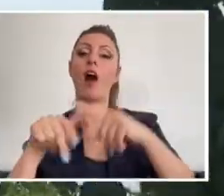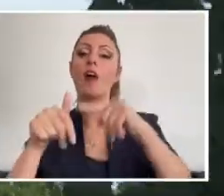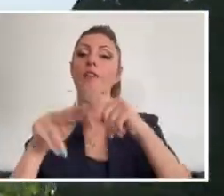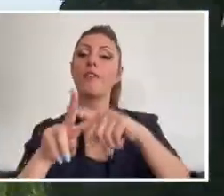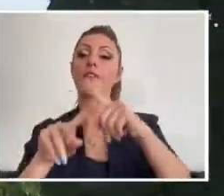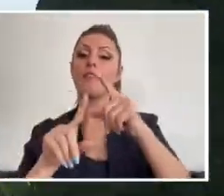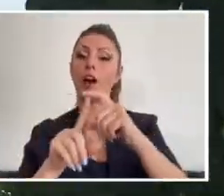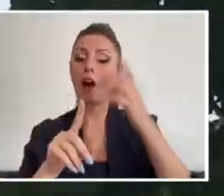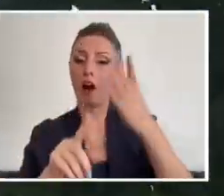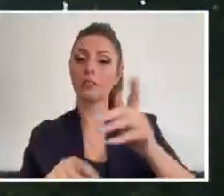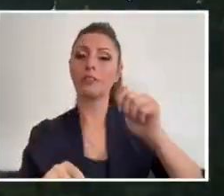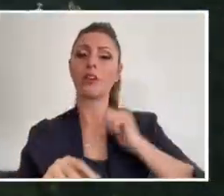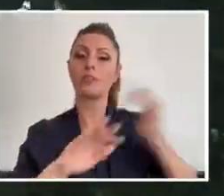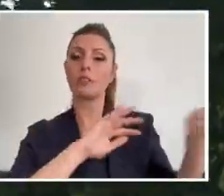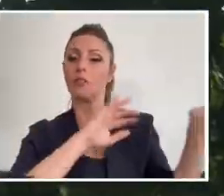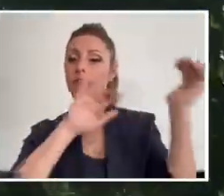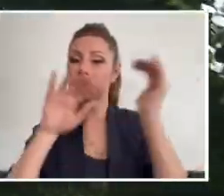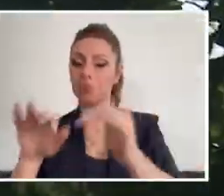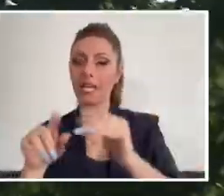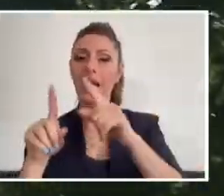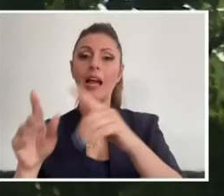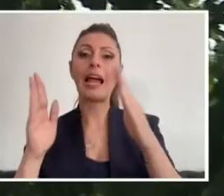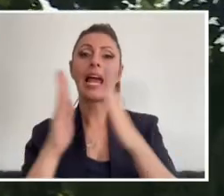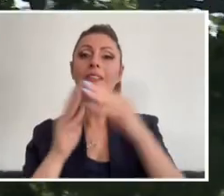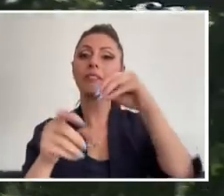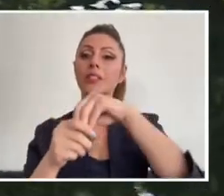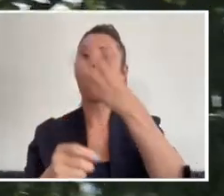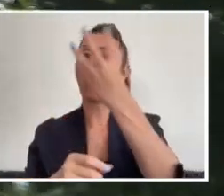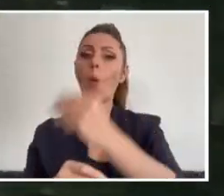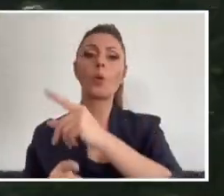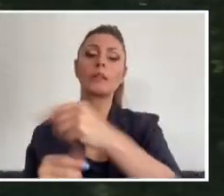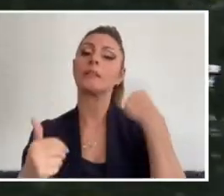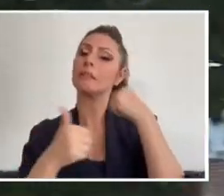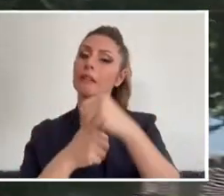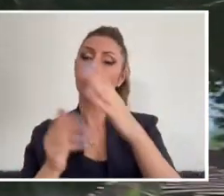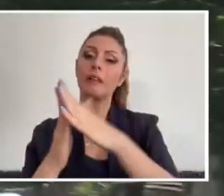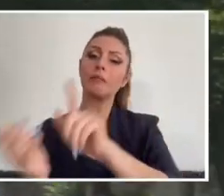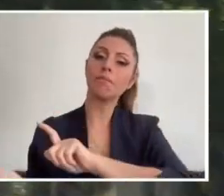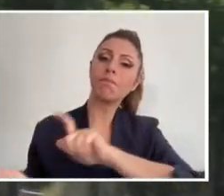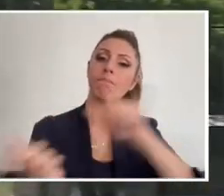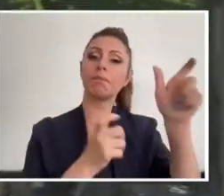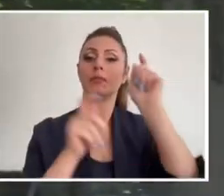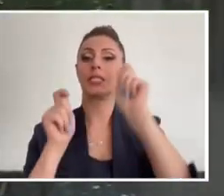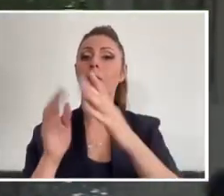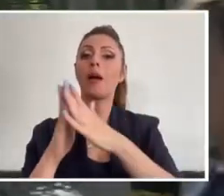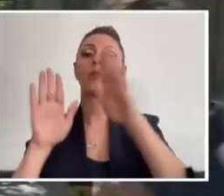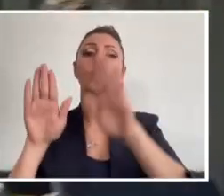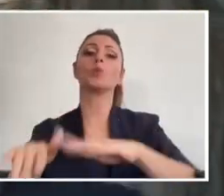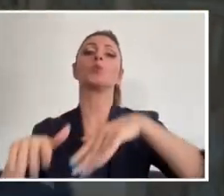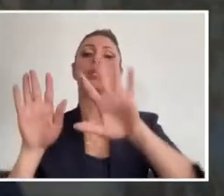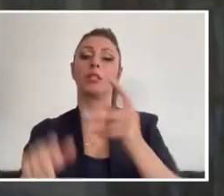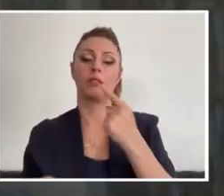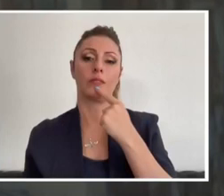ekipleri buraya geldiler. Ve evlerinde olanları yeniden uyardılar. Evlerinden çıkmalarını, evlerinin terk etmelerini